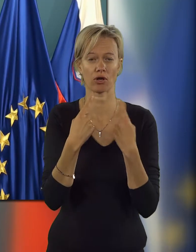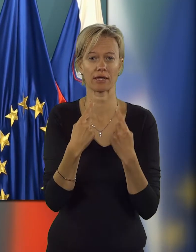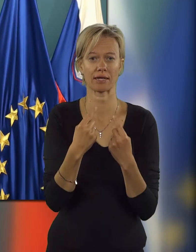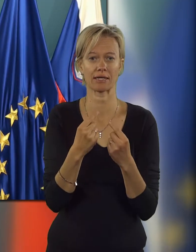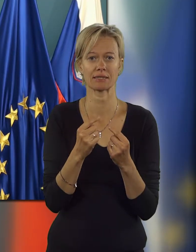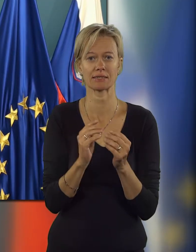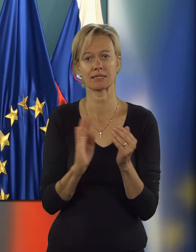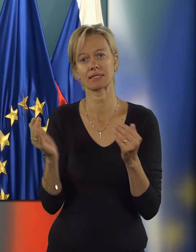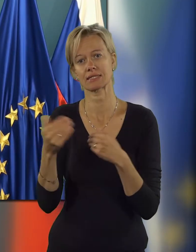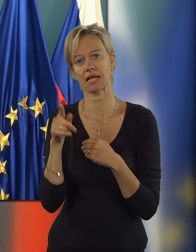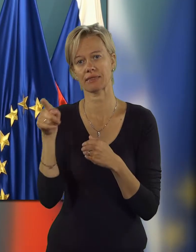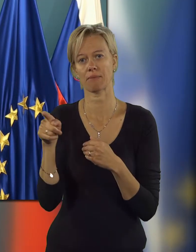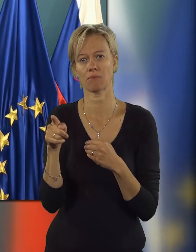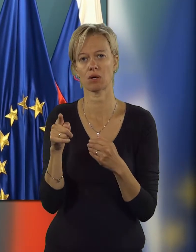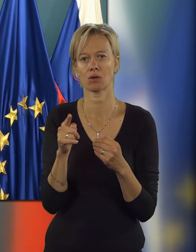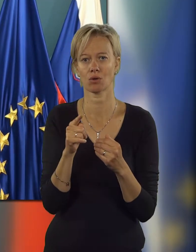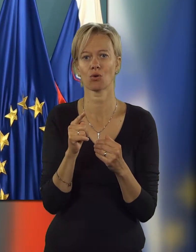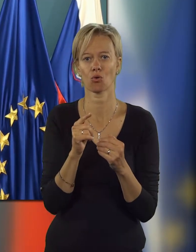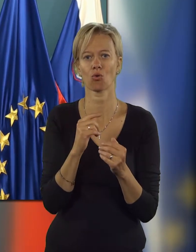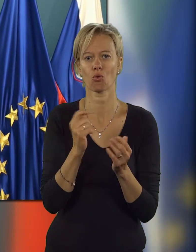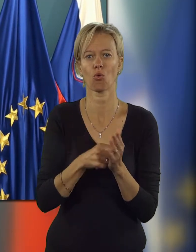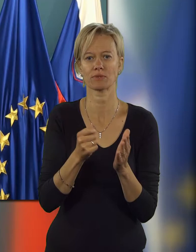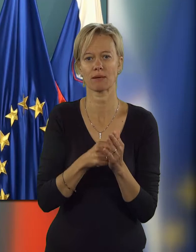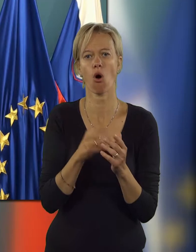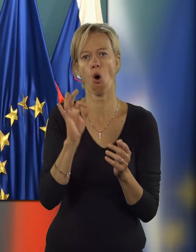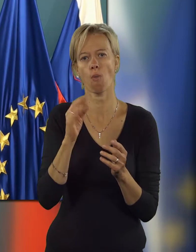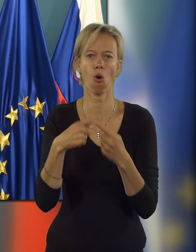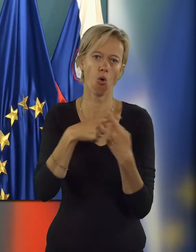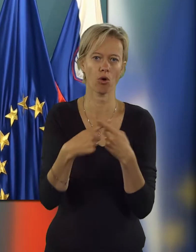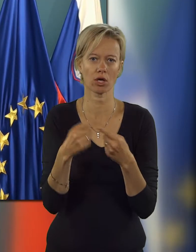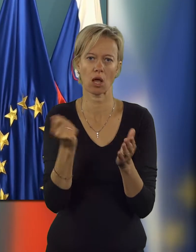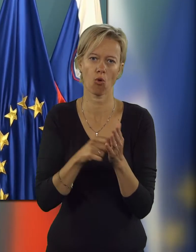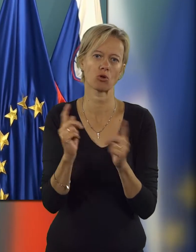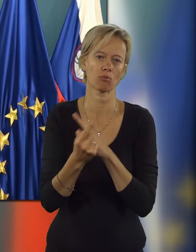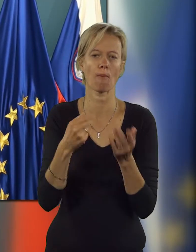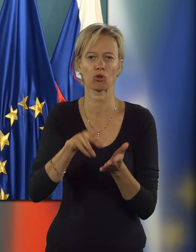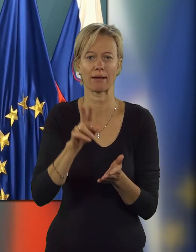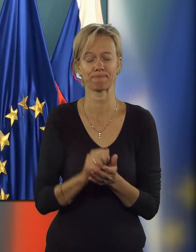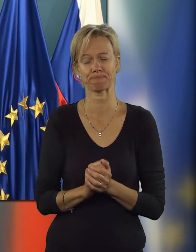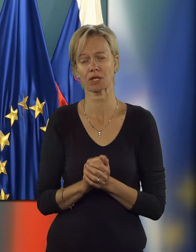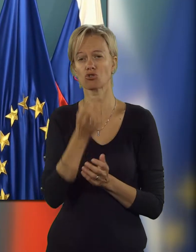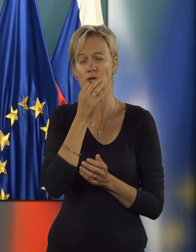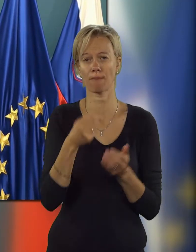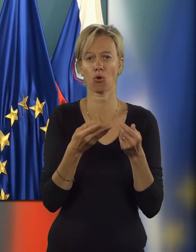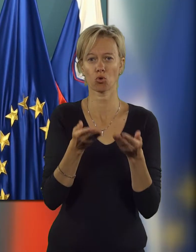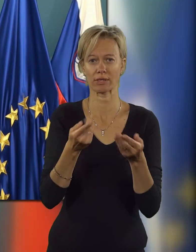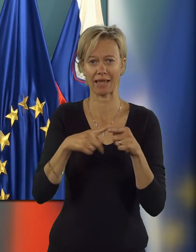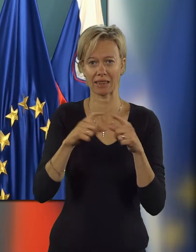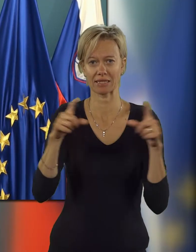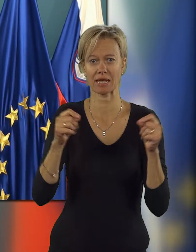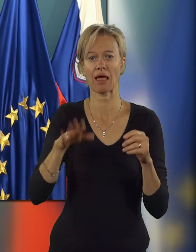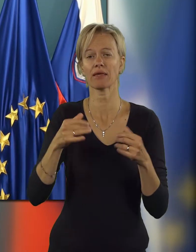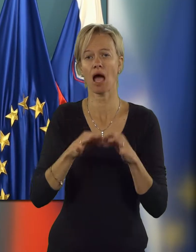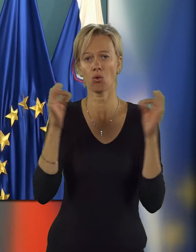z tem kupcem o pogojih nakupa oziroma prodaje. Če ponujate delnice na